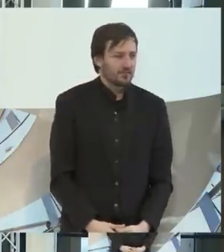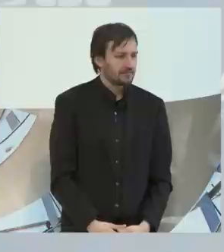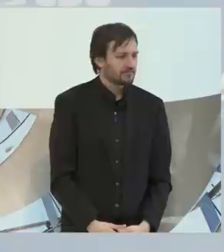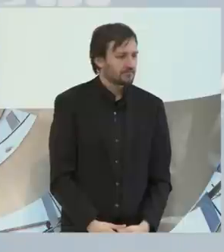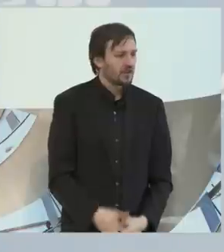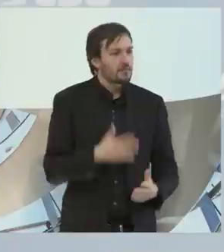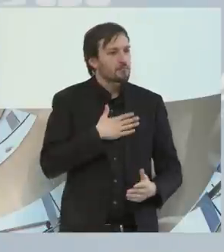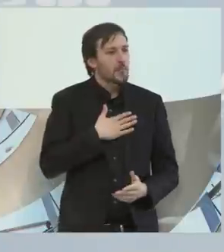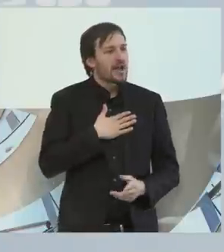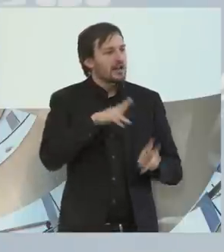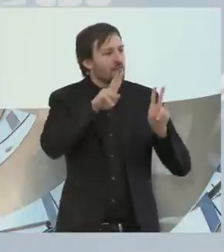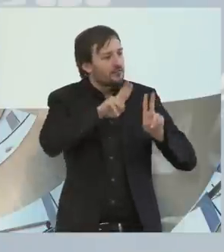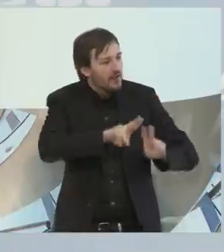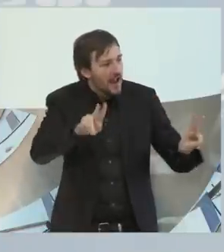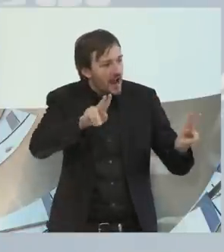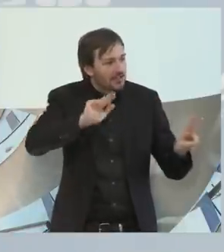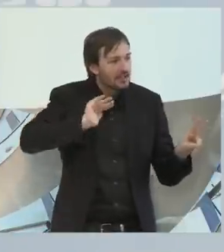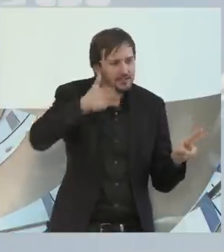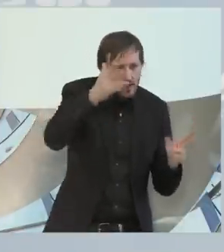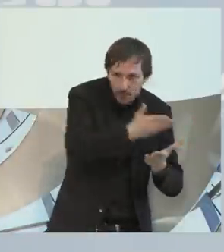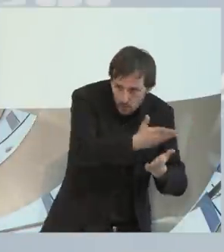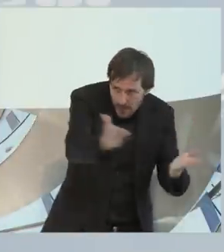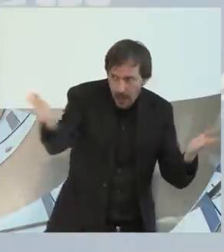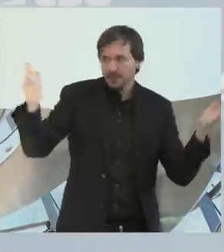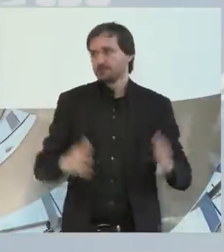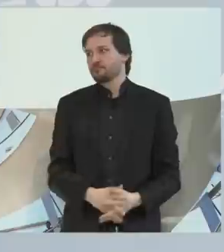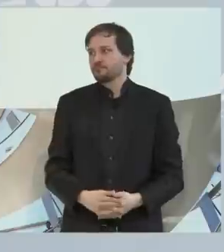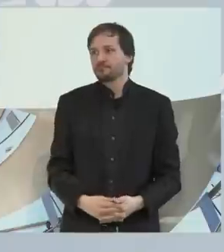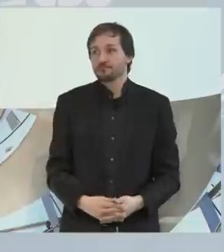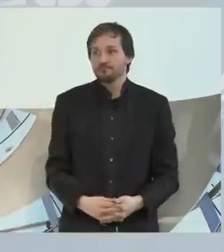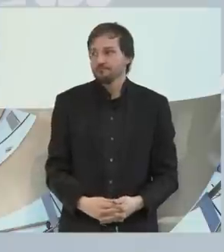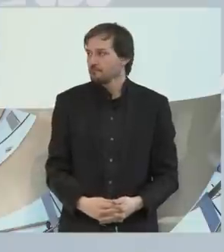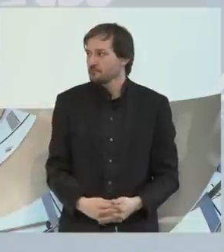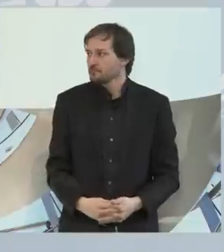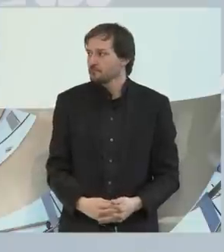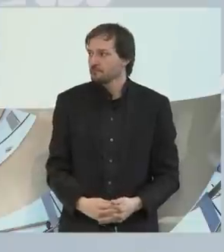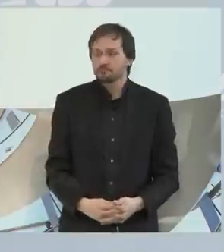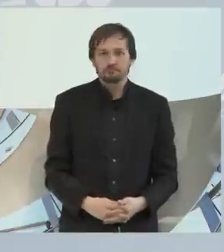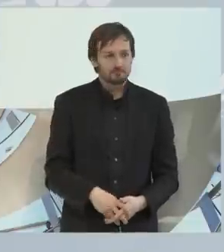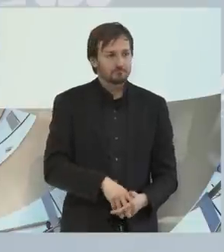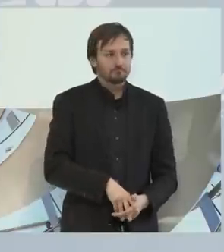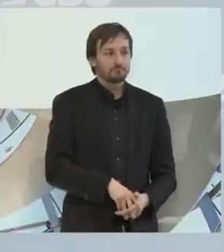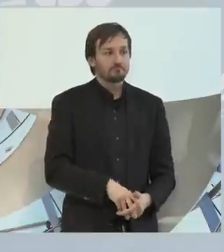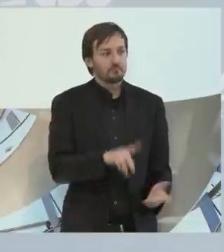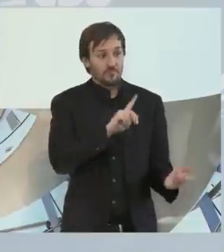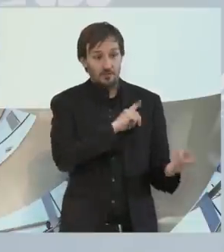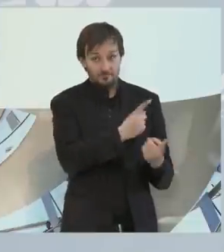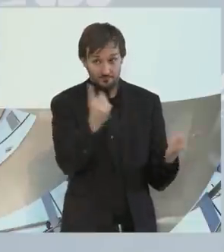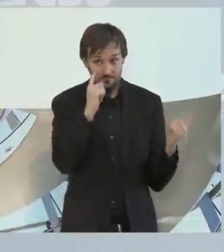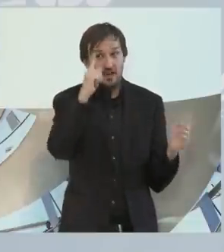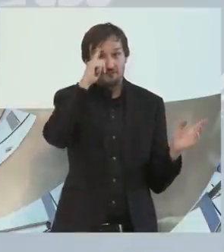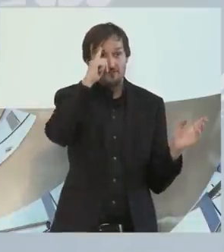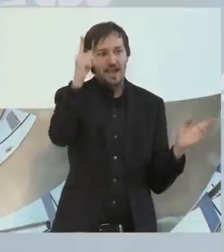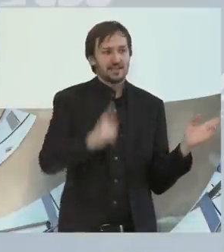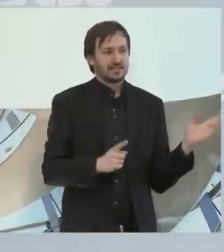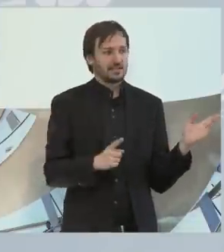Meine sehr verehrten Damen und Herren, wir wissen, dass die Inklusion